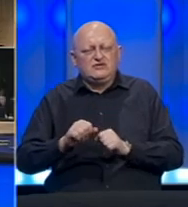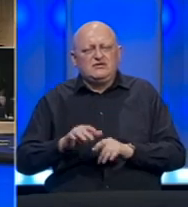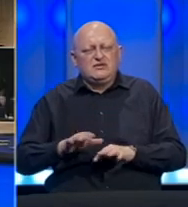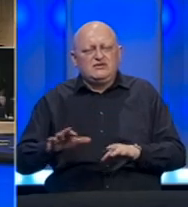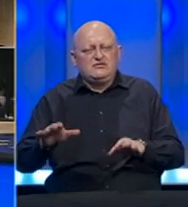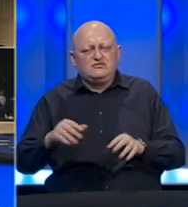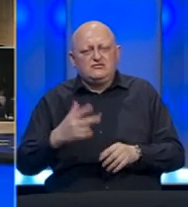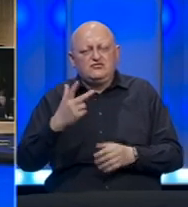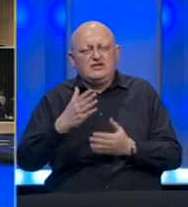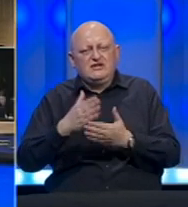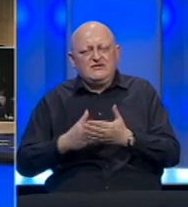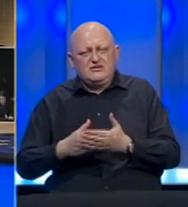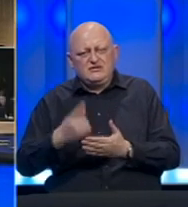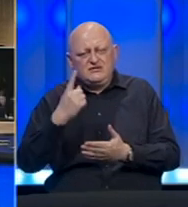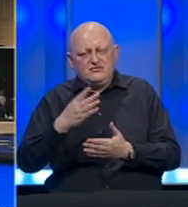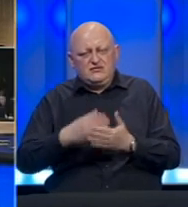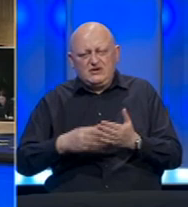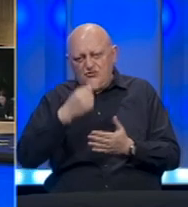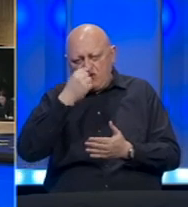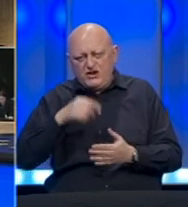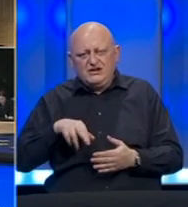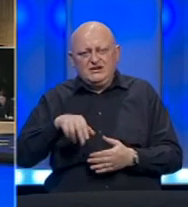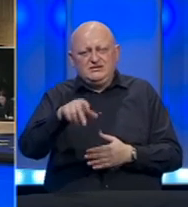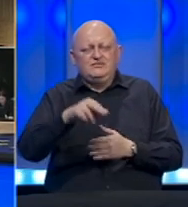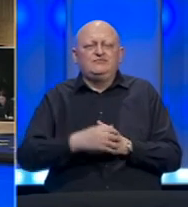koronavirusa u tri faze. Prva kreće u ponedjeljak.